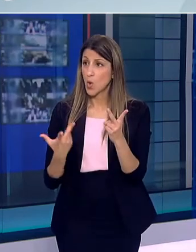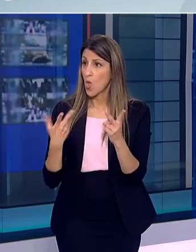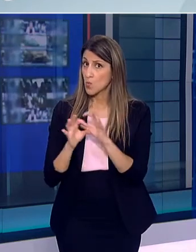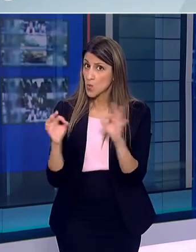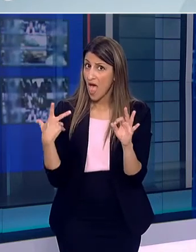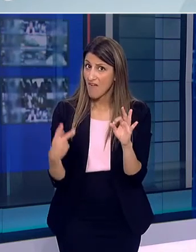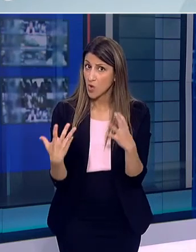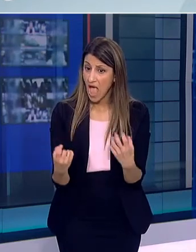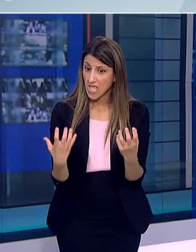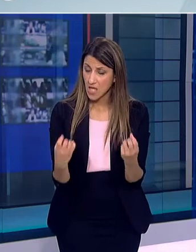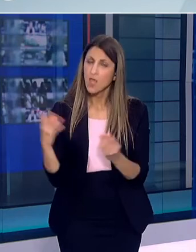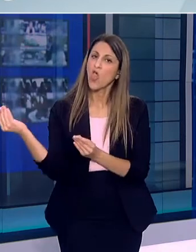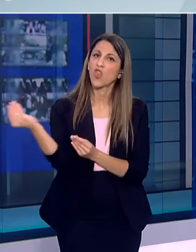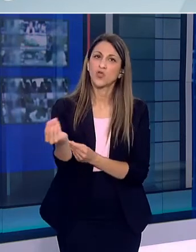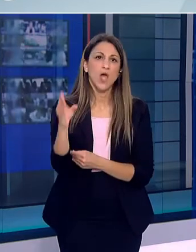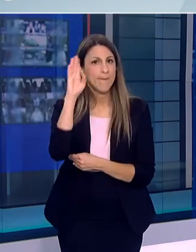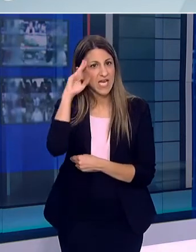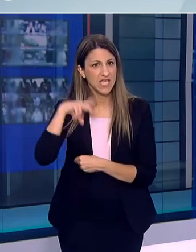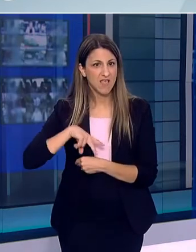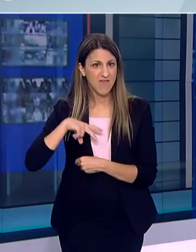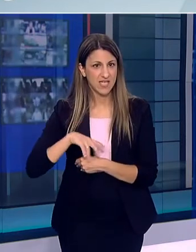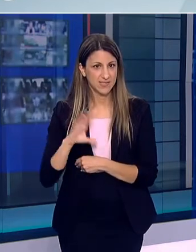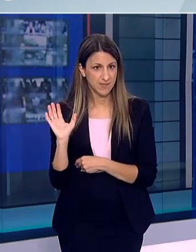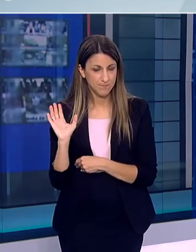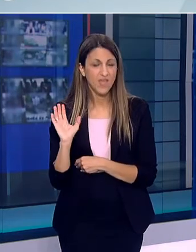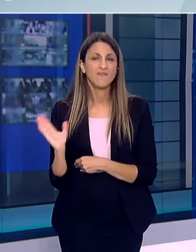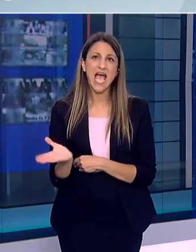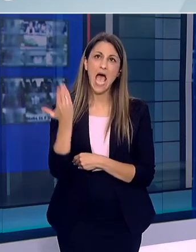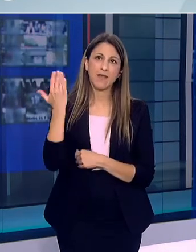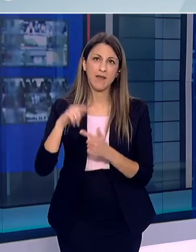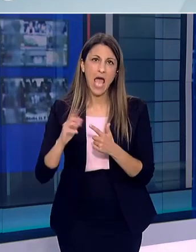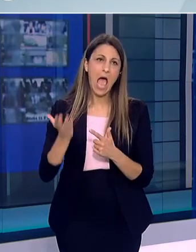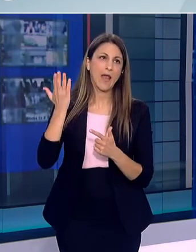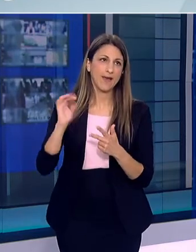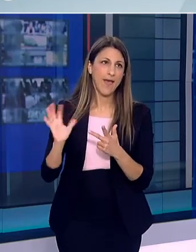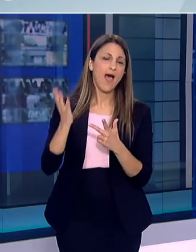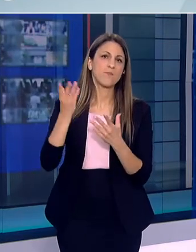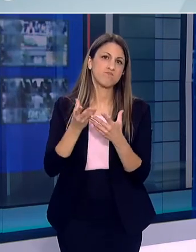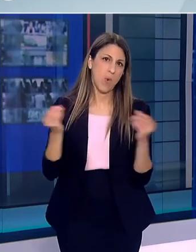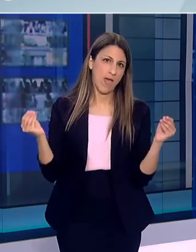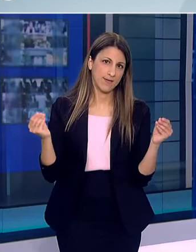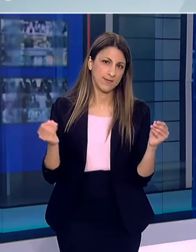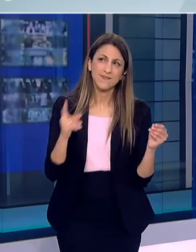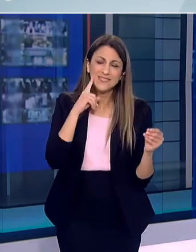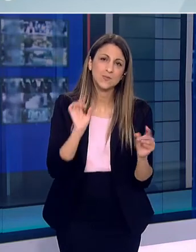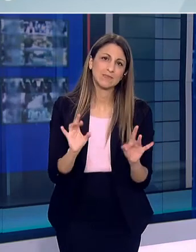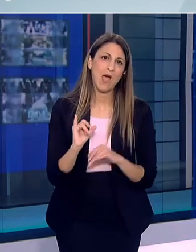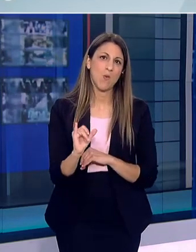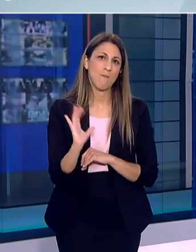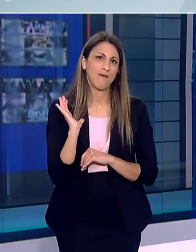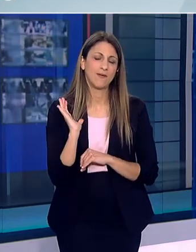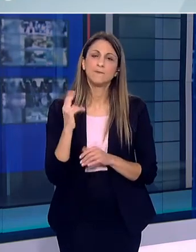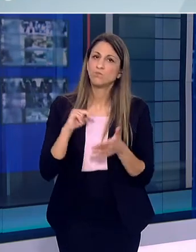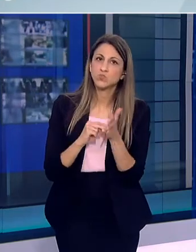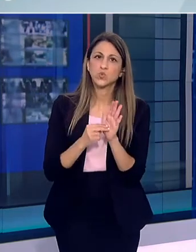ποσότητες Εντός του κατάλληλου χρονικού διαστήματος Καταλαβαίνετε πόσα εάν, εάν, εάν Νομίζω θέλει προσοχή